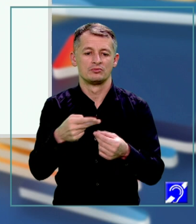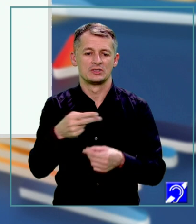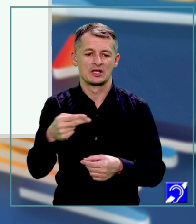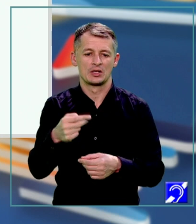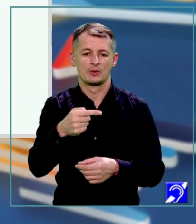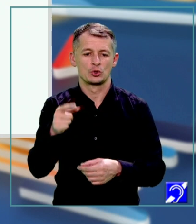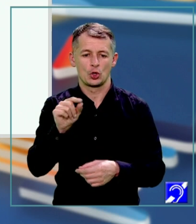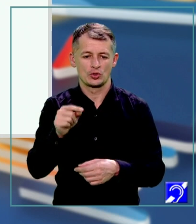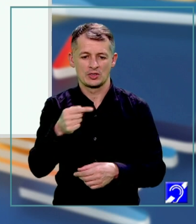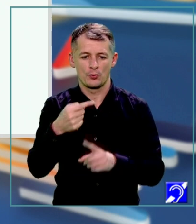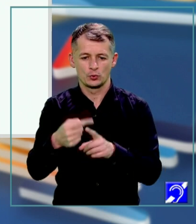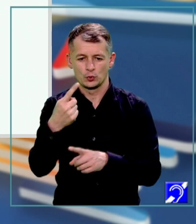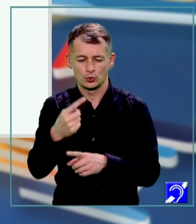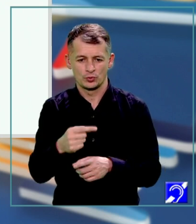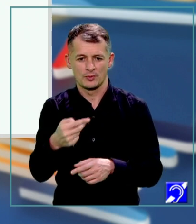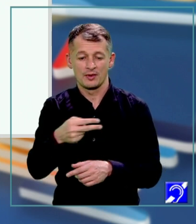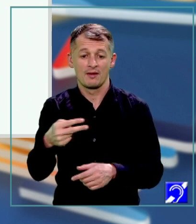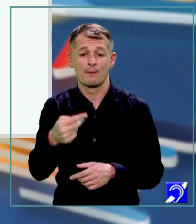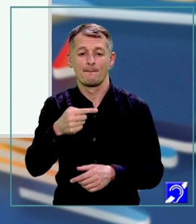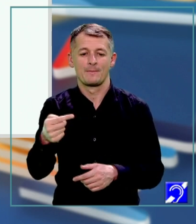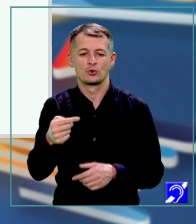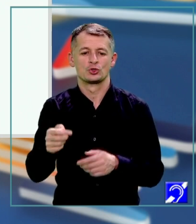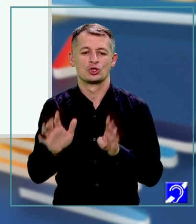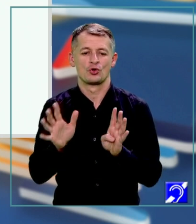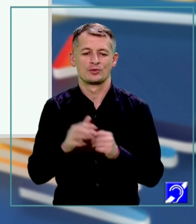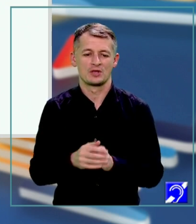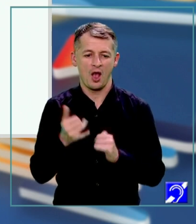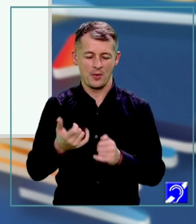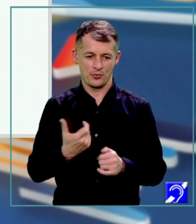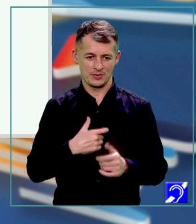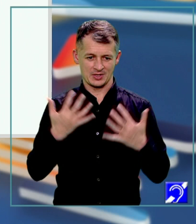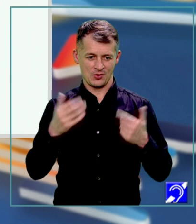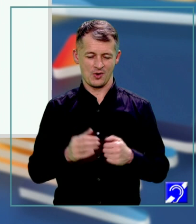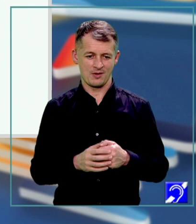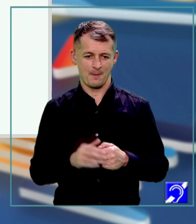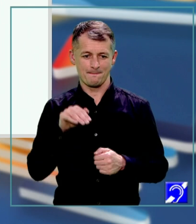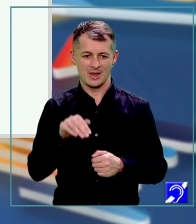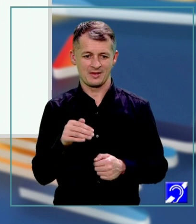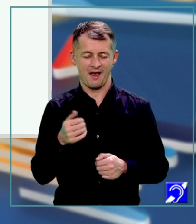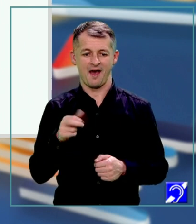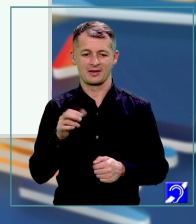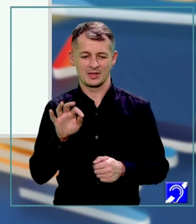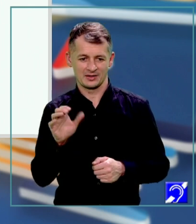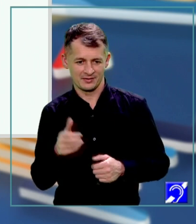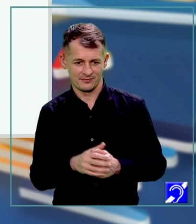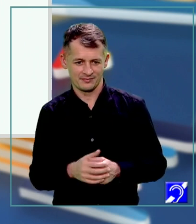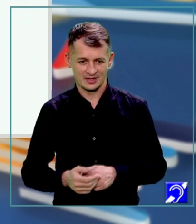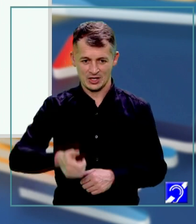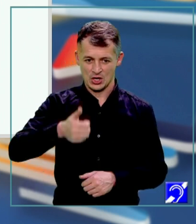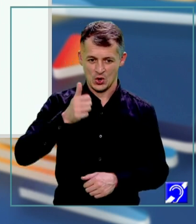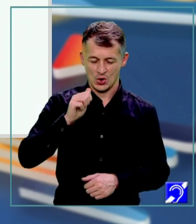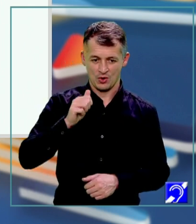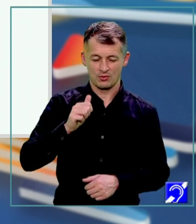plus 1, minus 19. Și acum putem să calculăm media aritmetică. 11 minus